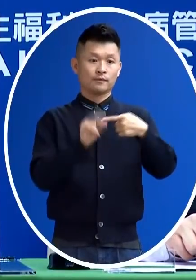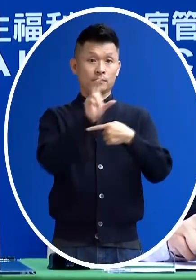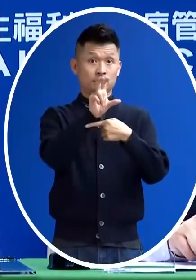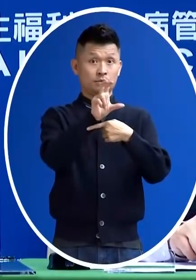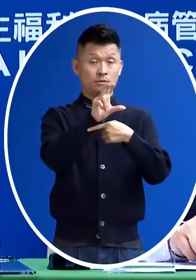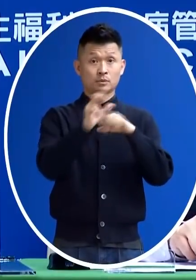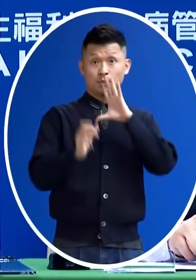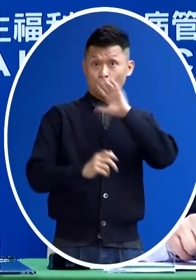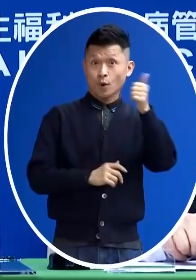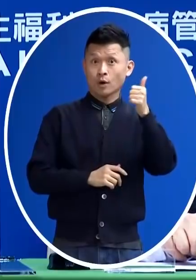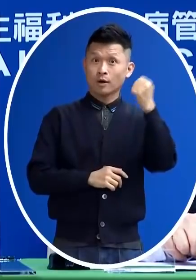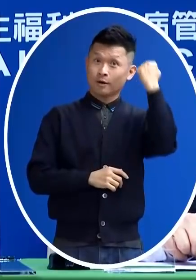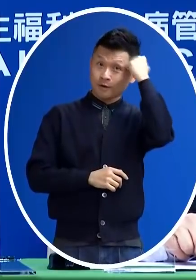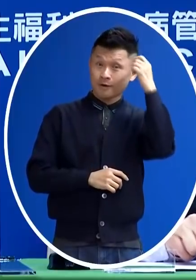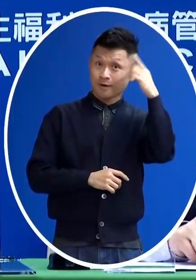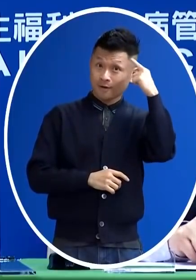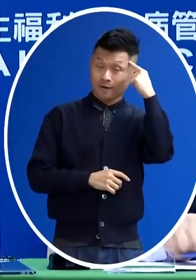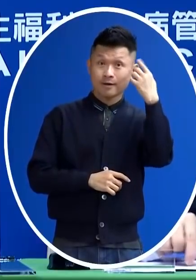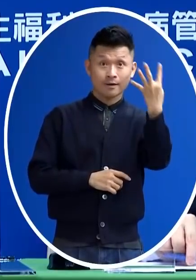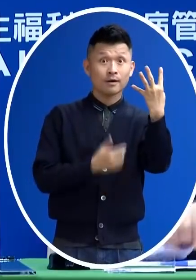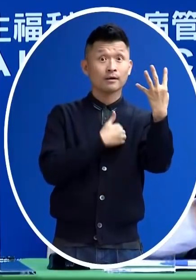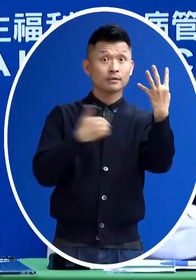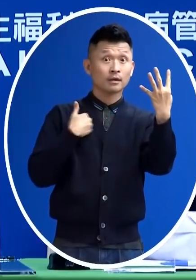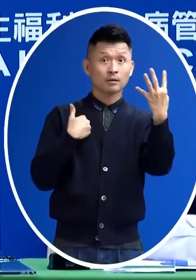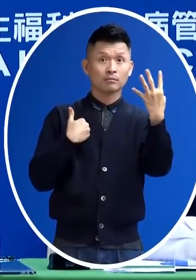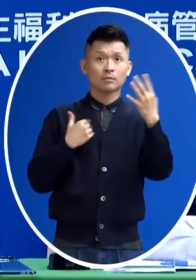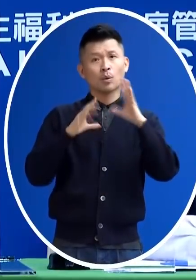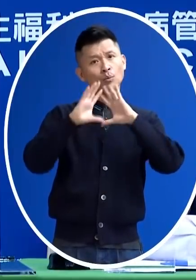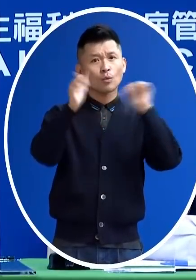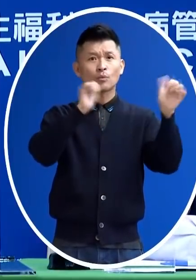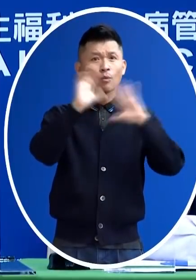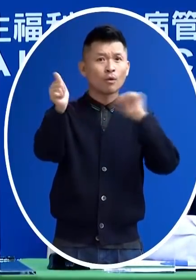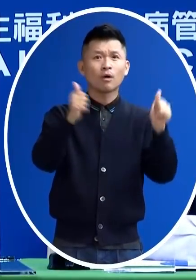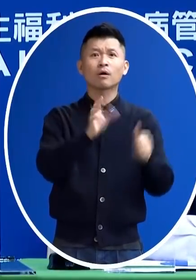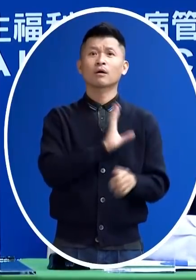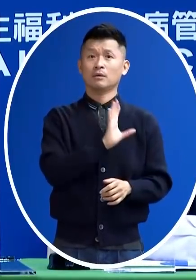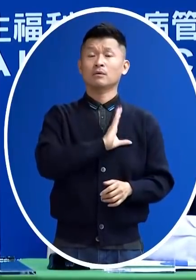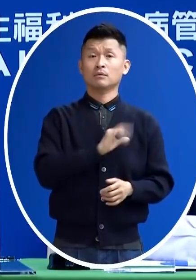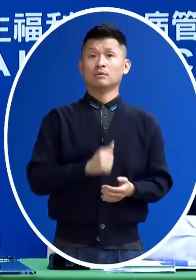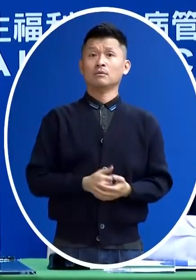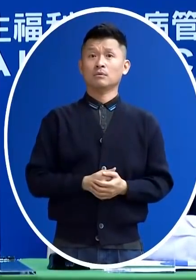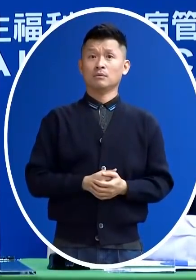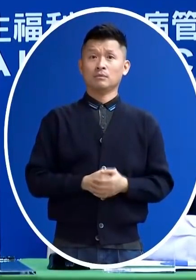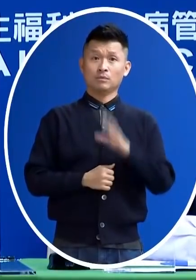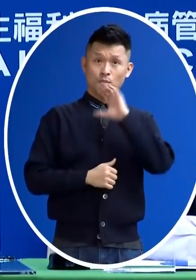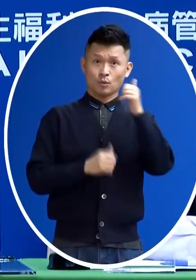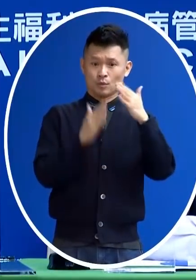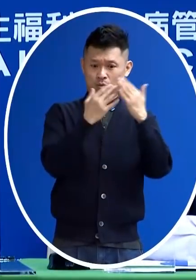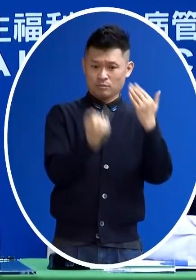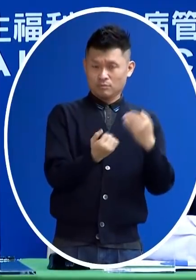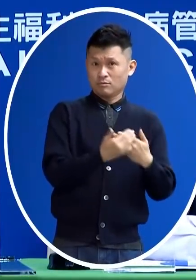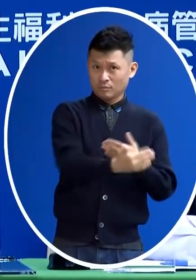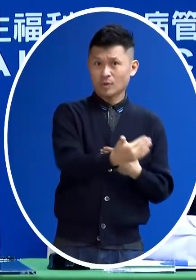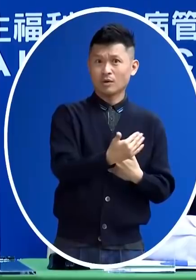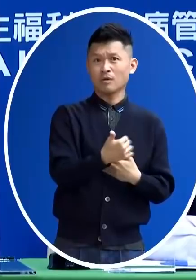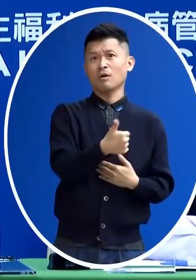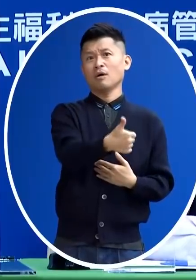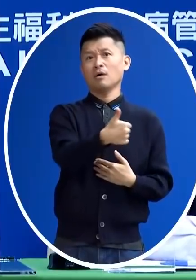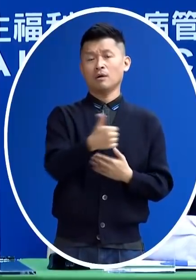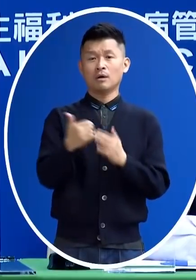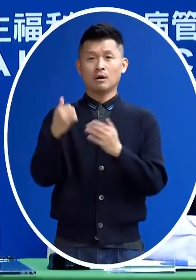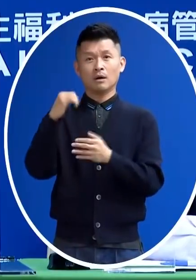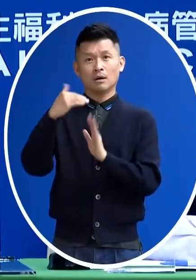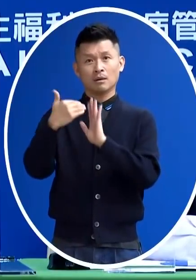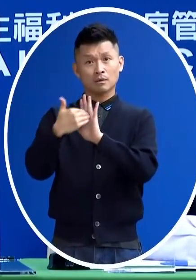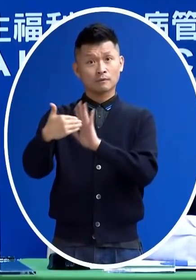做可以做的人都一定會 幾乎都一定會去做你可以回家去居家捷運 絕對不會想要留